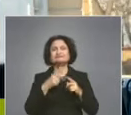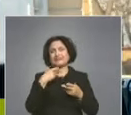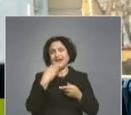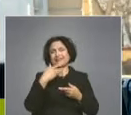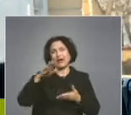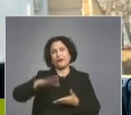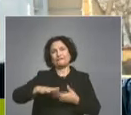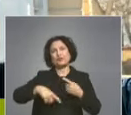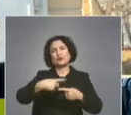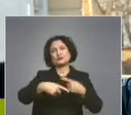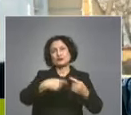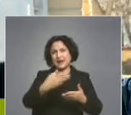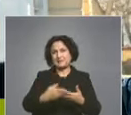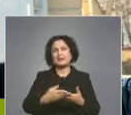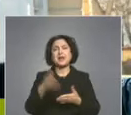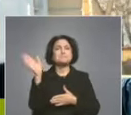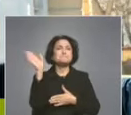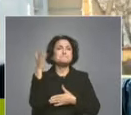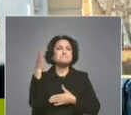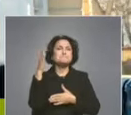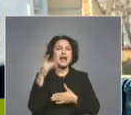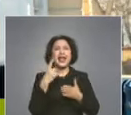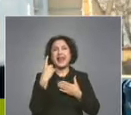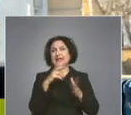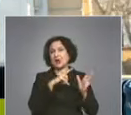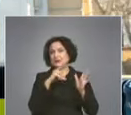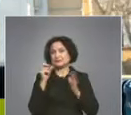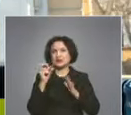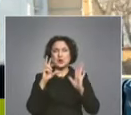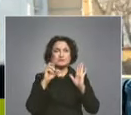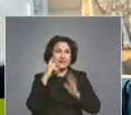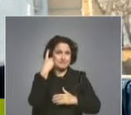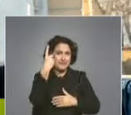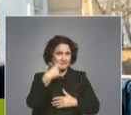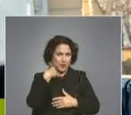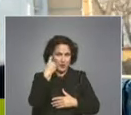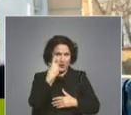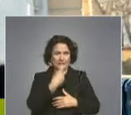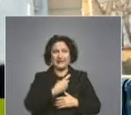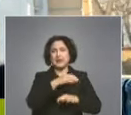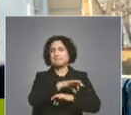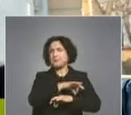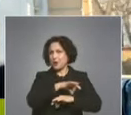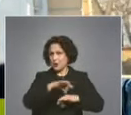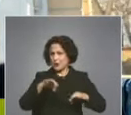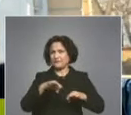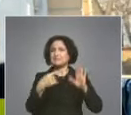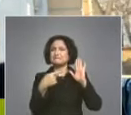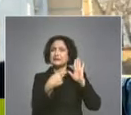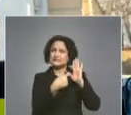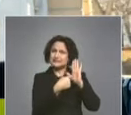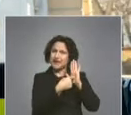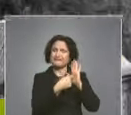няколко месеца и през май месец на 1881 изготвения проект вече е представен за